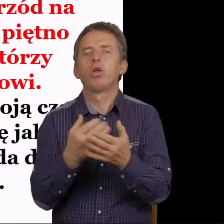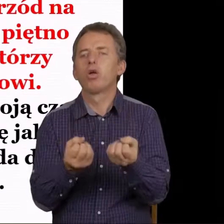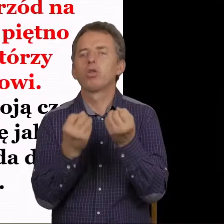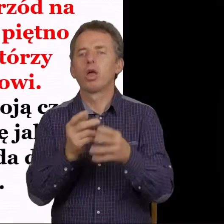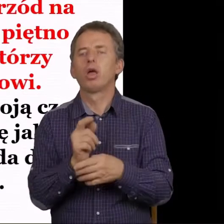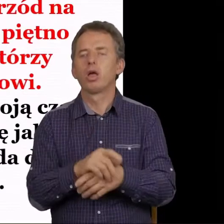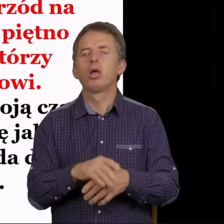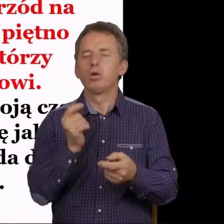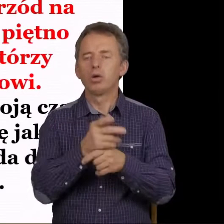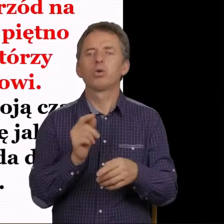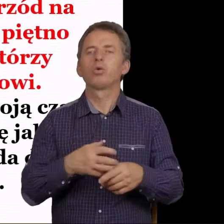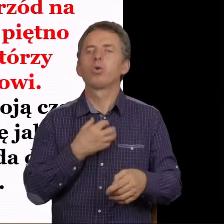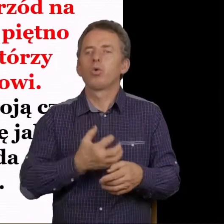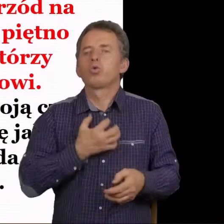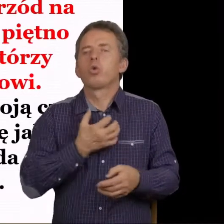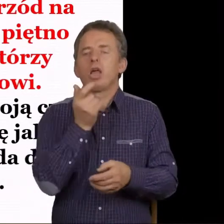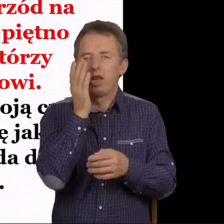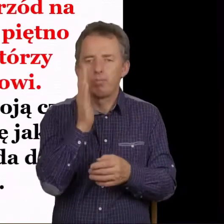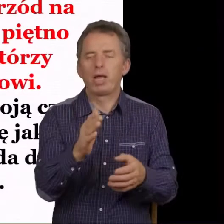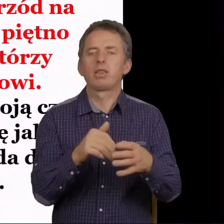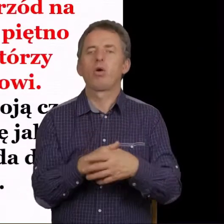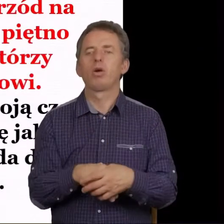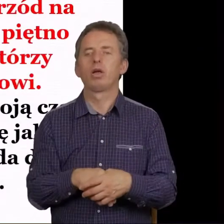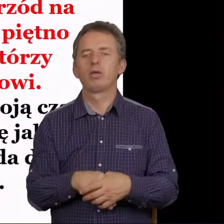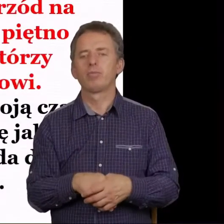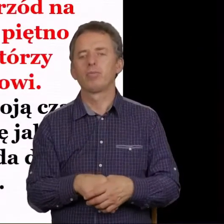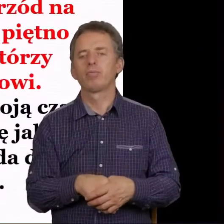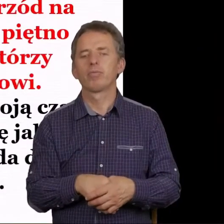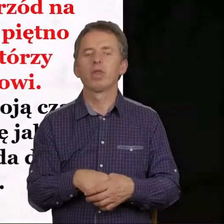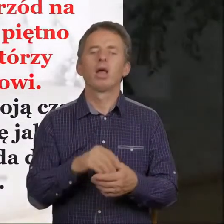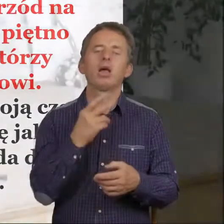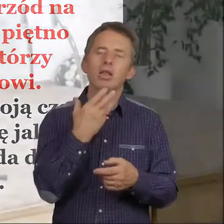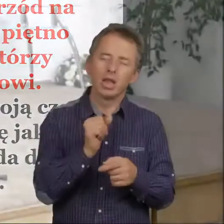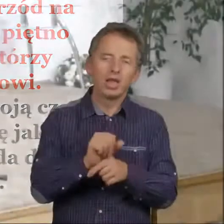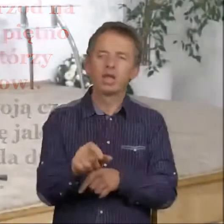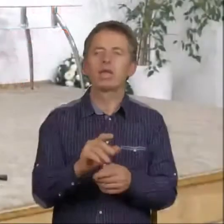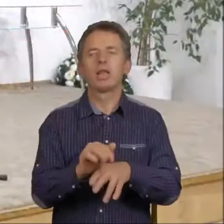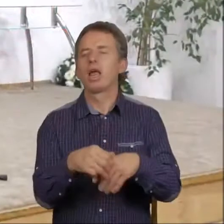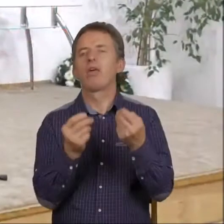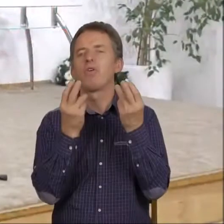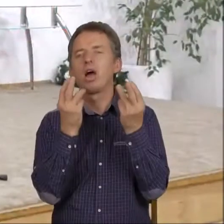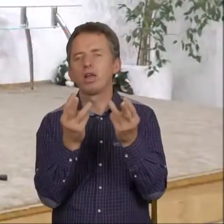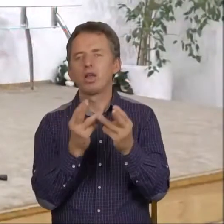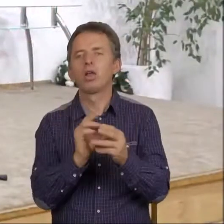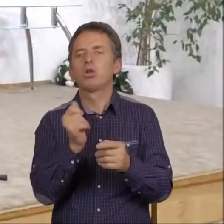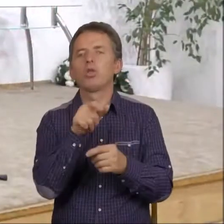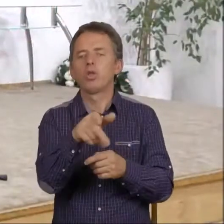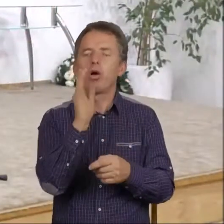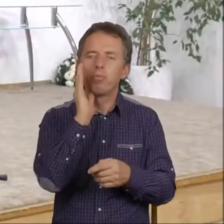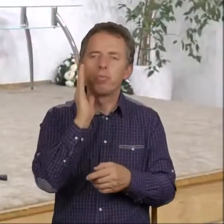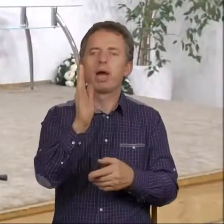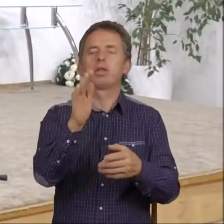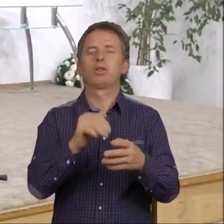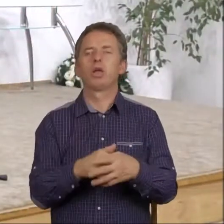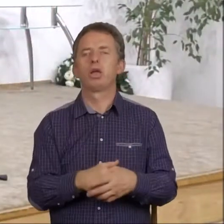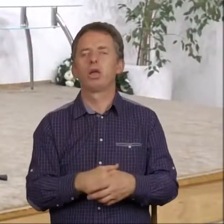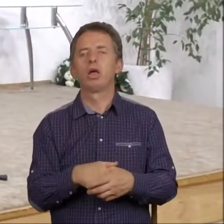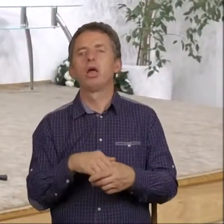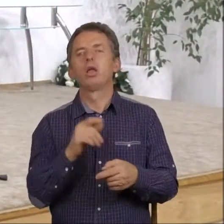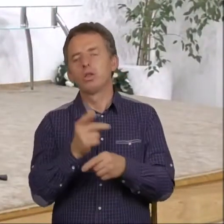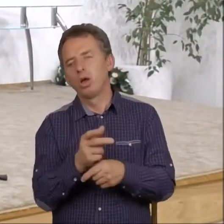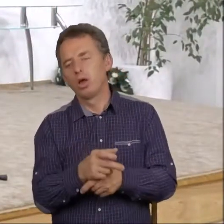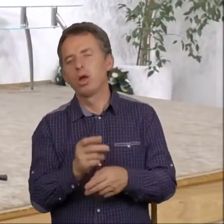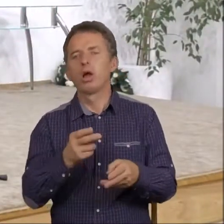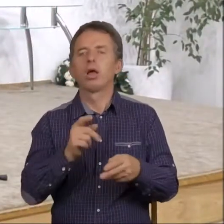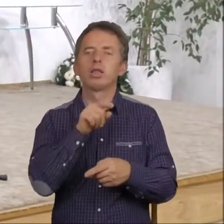to uczulenia będą, prawda, uczulenia. No też nie jest, to nie jest najważniejsze, co to będzie, prawda. Czy będzie to miało